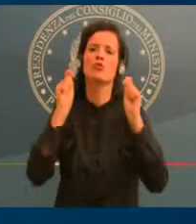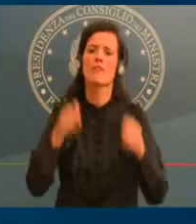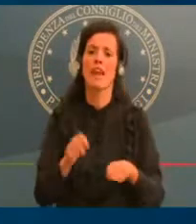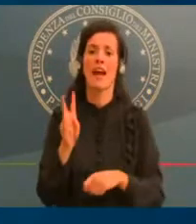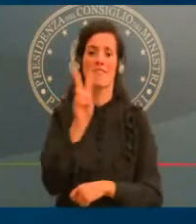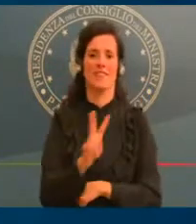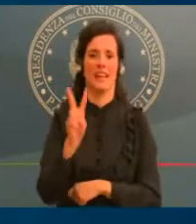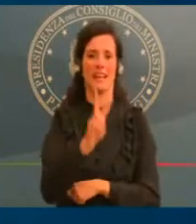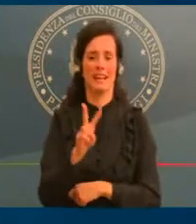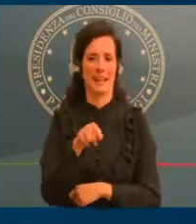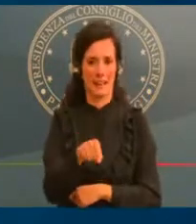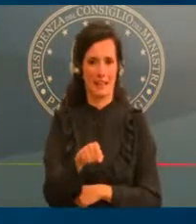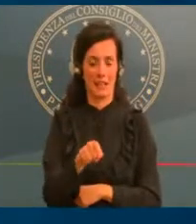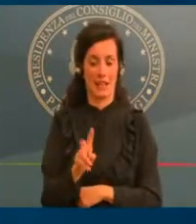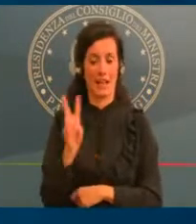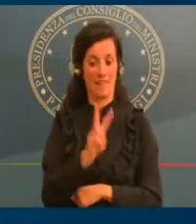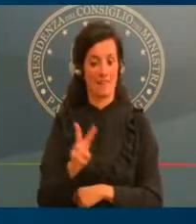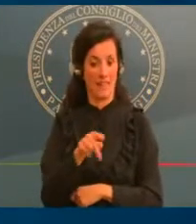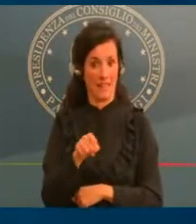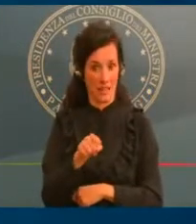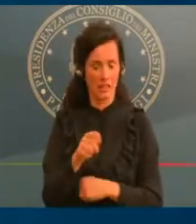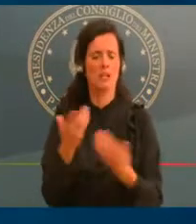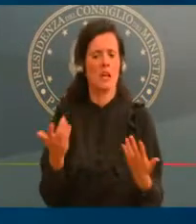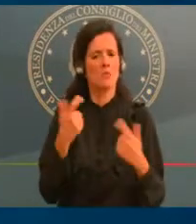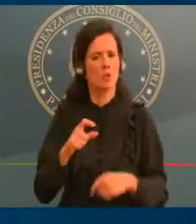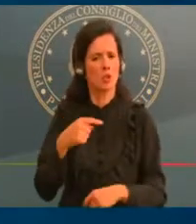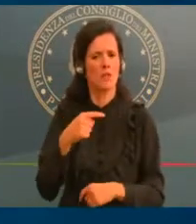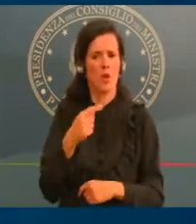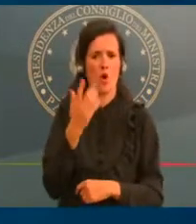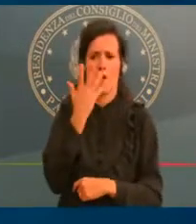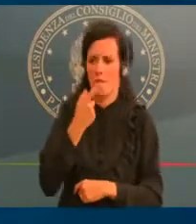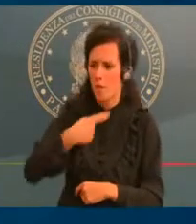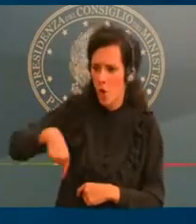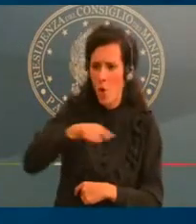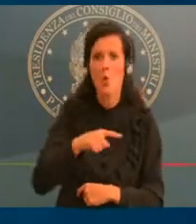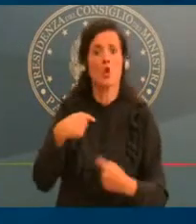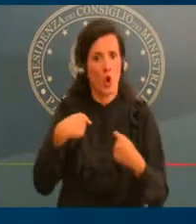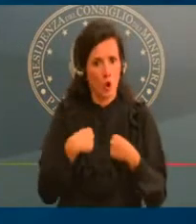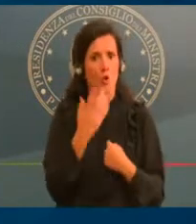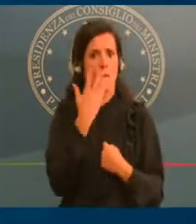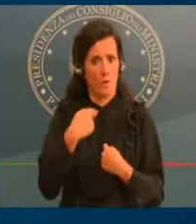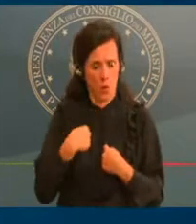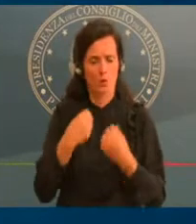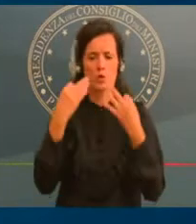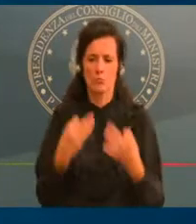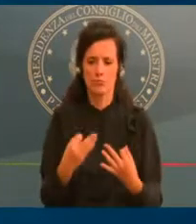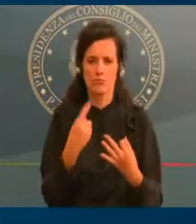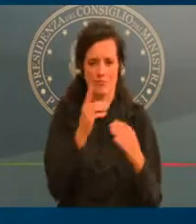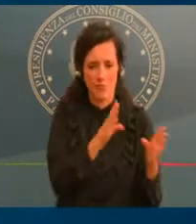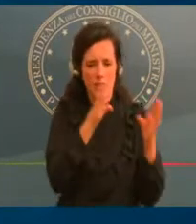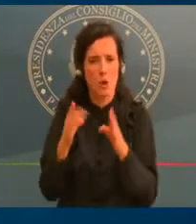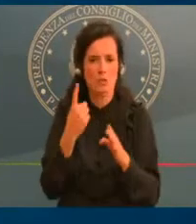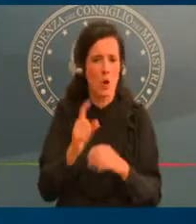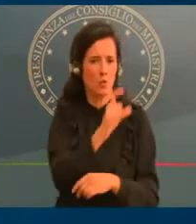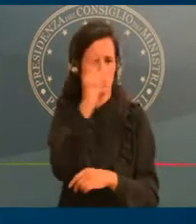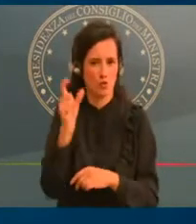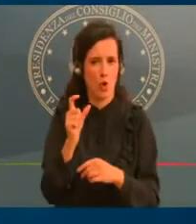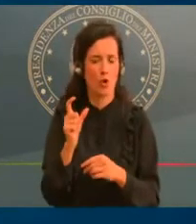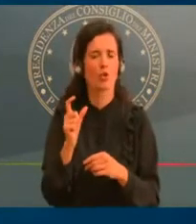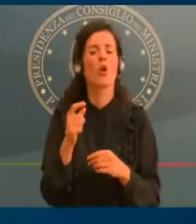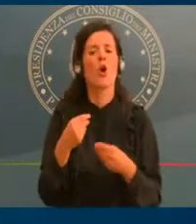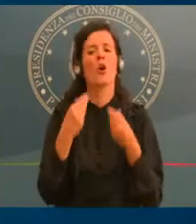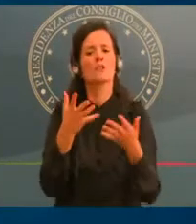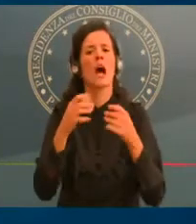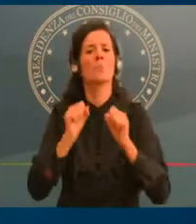in vigore di un giorno per consentire a tutti di disporre di un tempo congruo per organizzare le proprie attività.